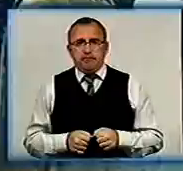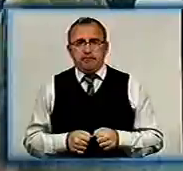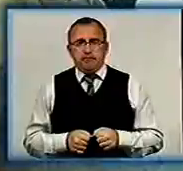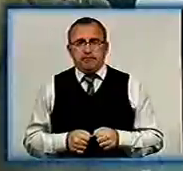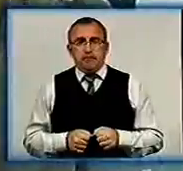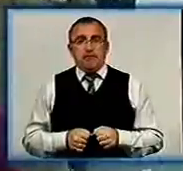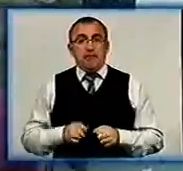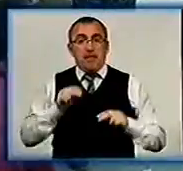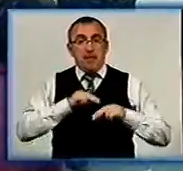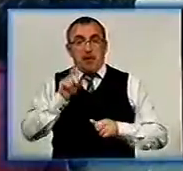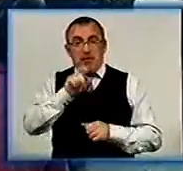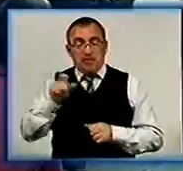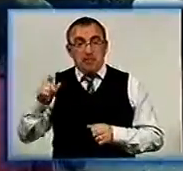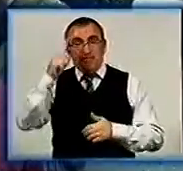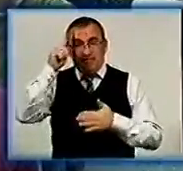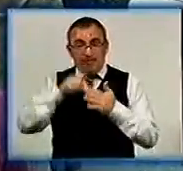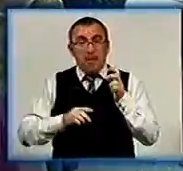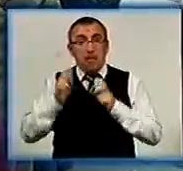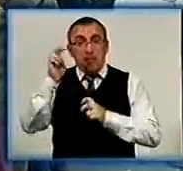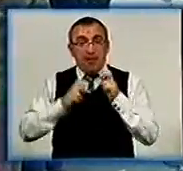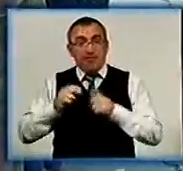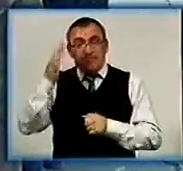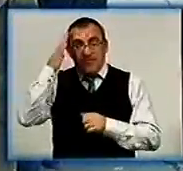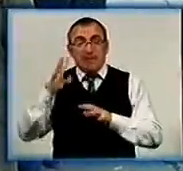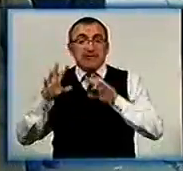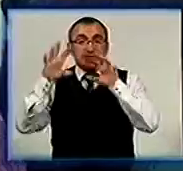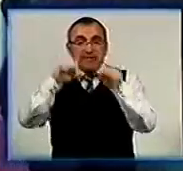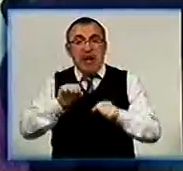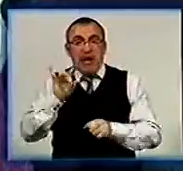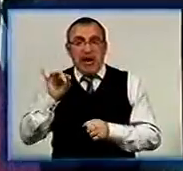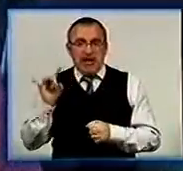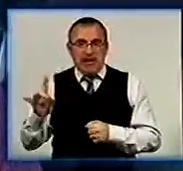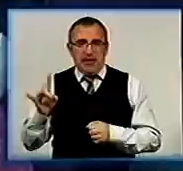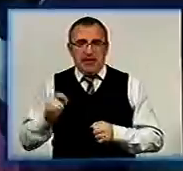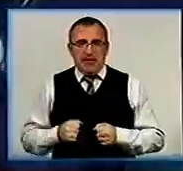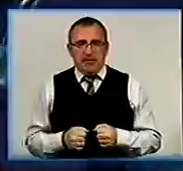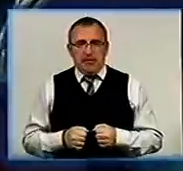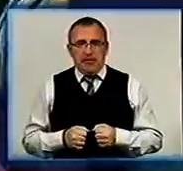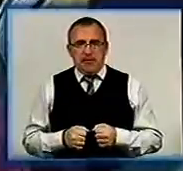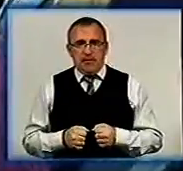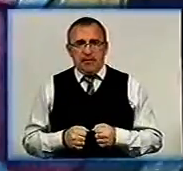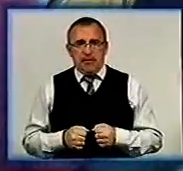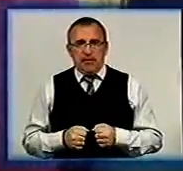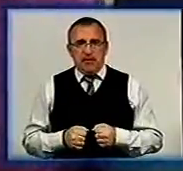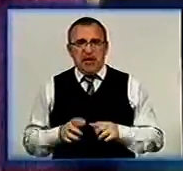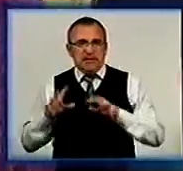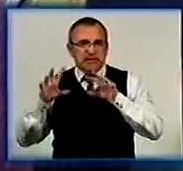Працівники господарства переконані, підприємство намагаються захопити рейдери. Рейдерський захват